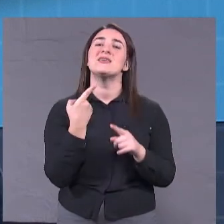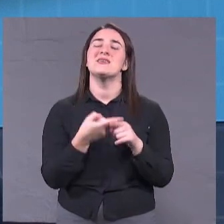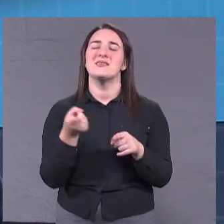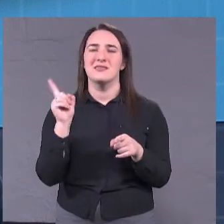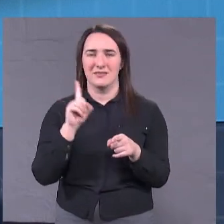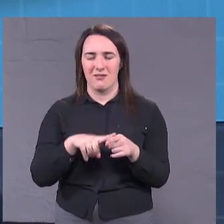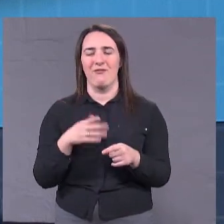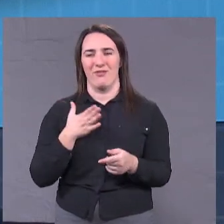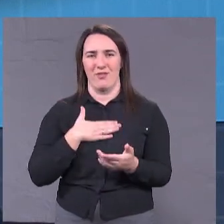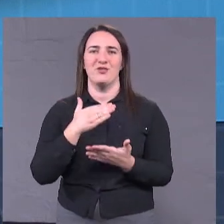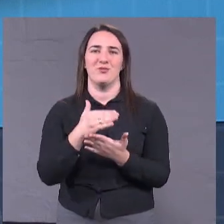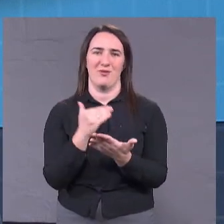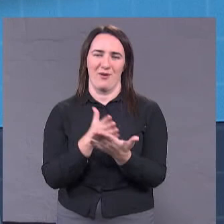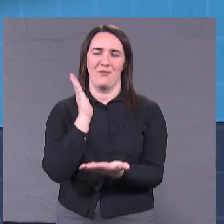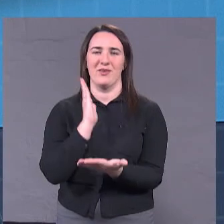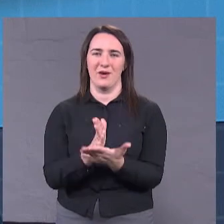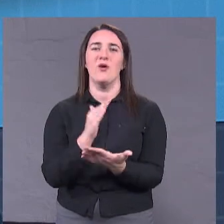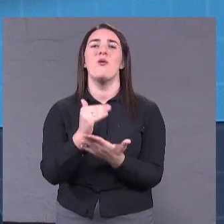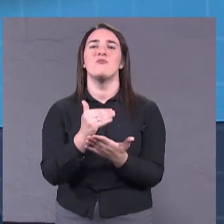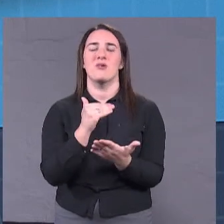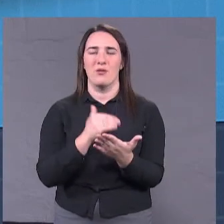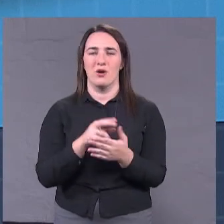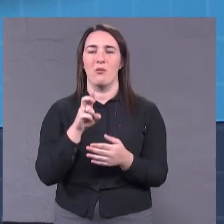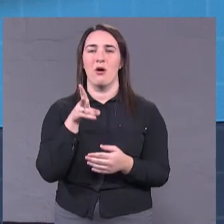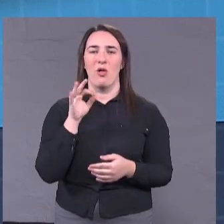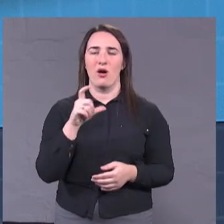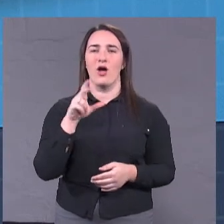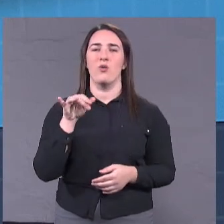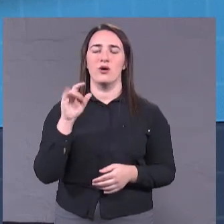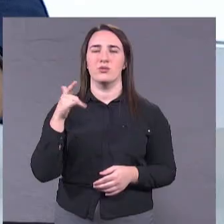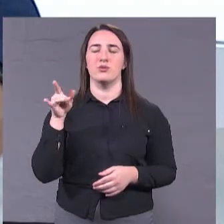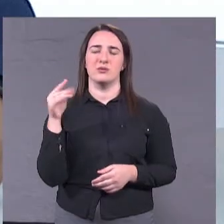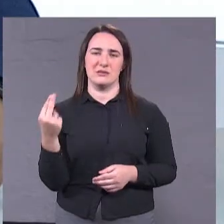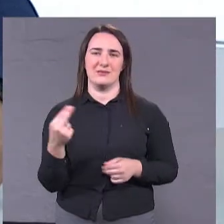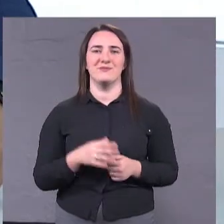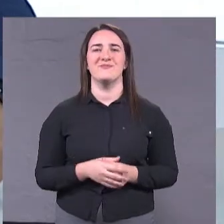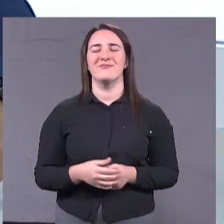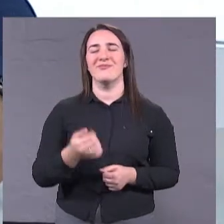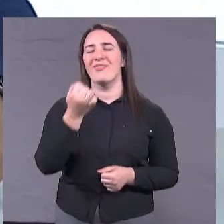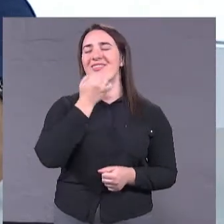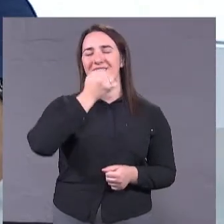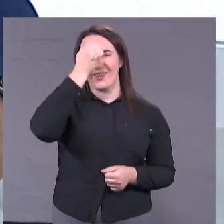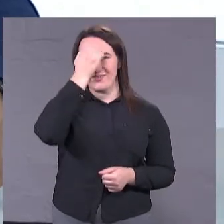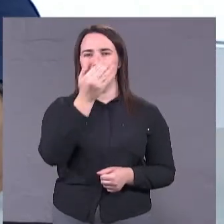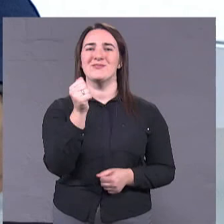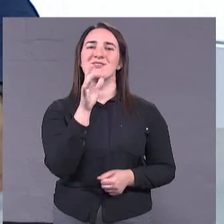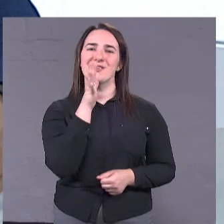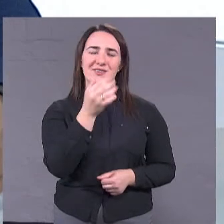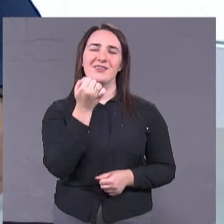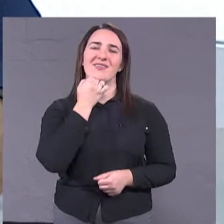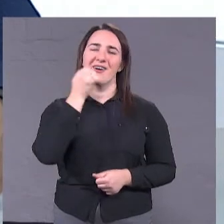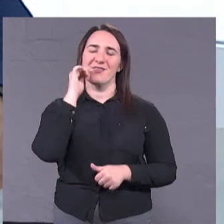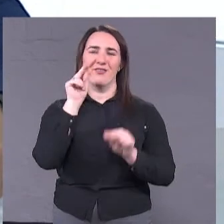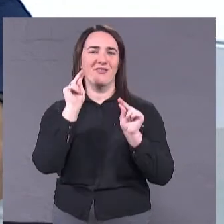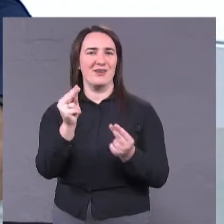нашій програмі. В програмі блока Едуарда Горвіця. Я дякую вам за час, дякую за відвертість розмову